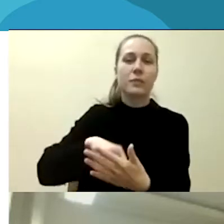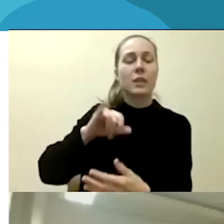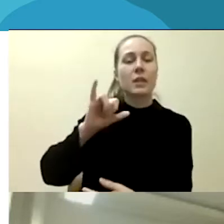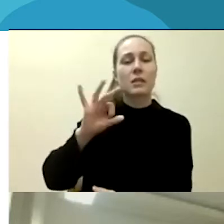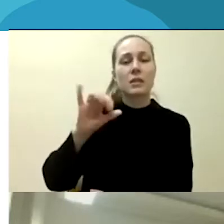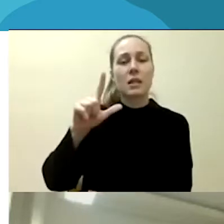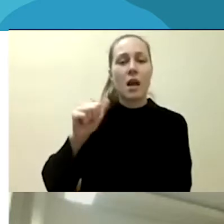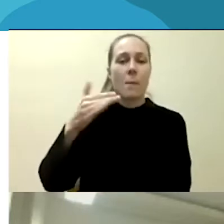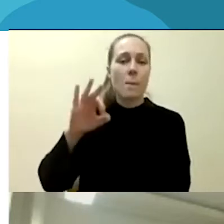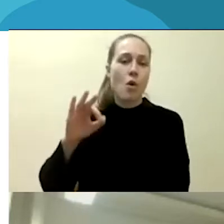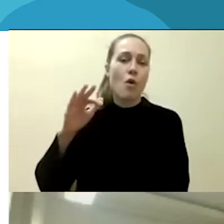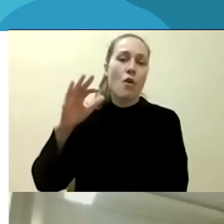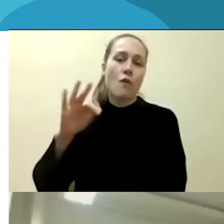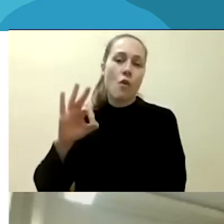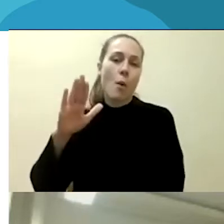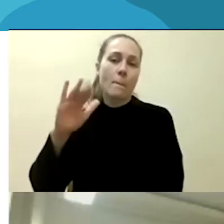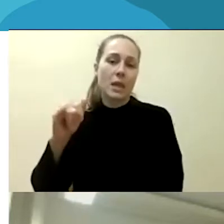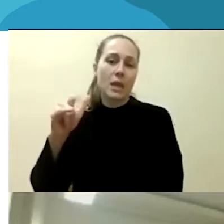antisemitiniai nusikaltimai.